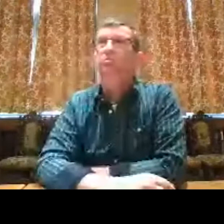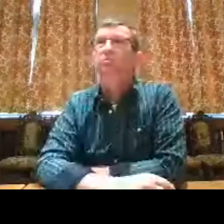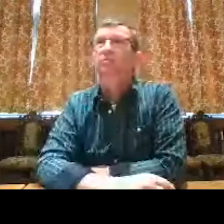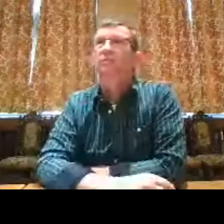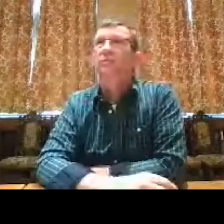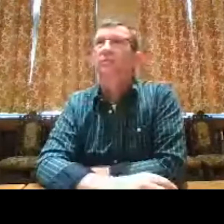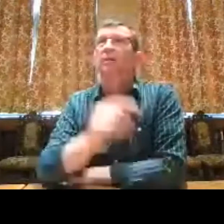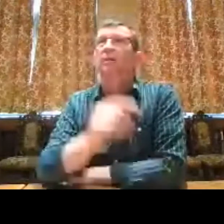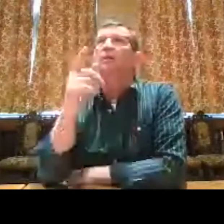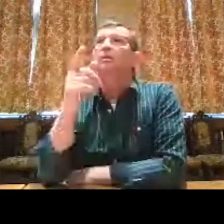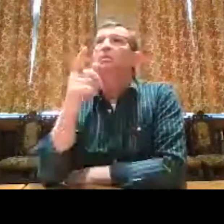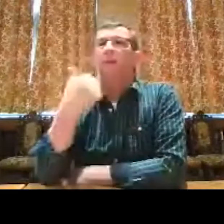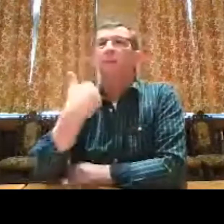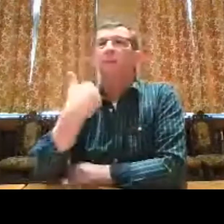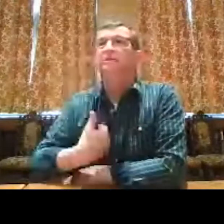Dat wil zeggen.